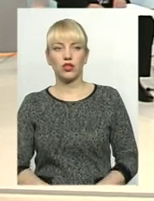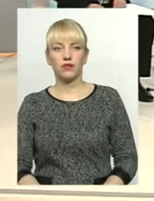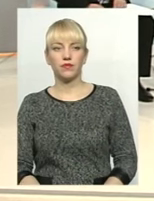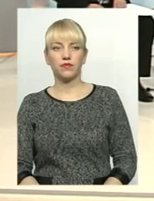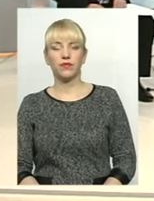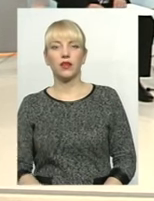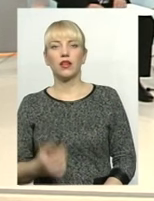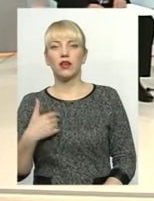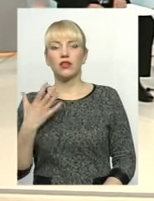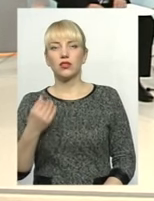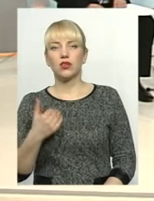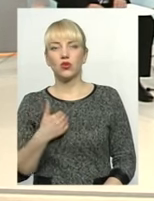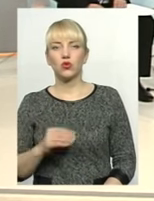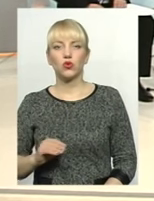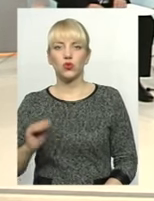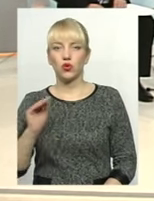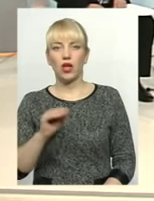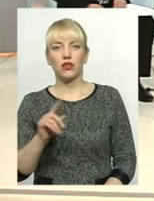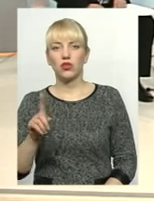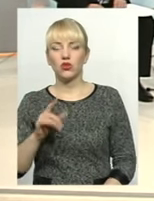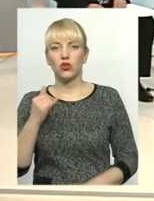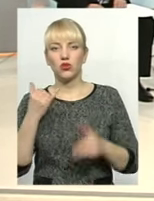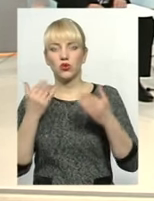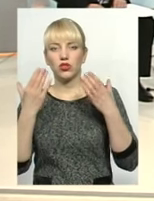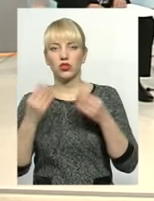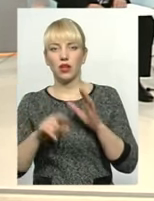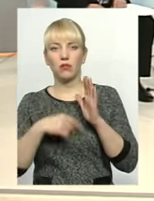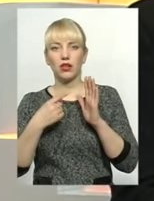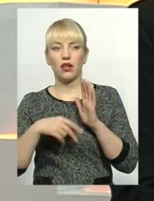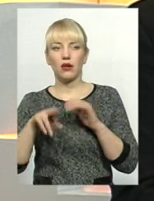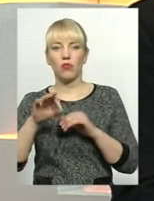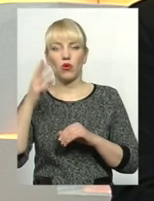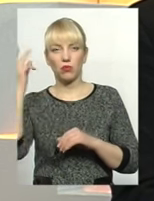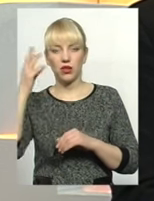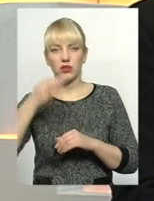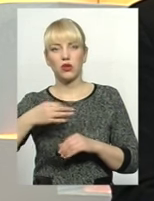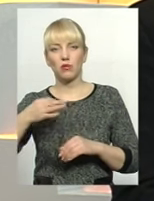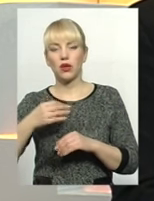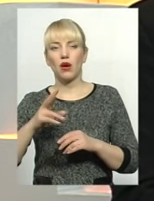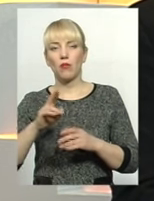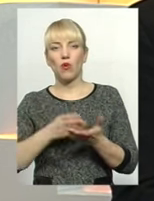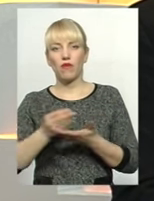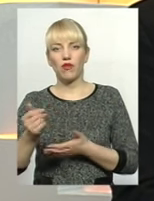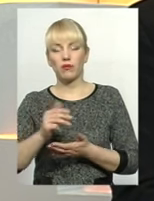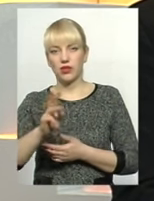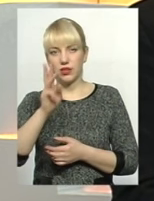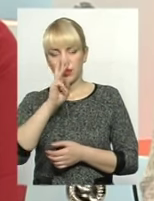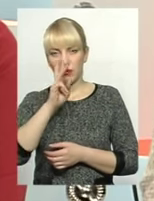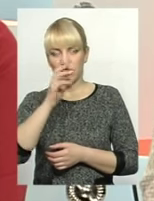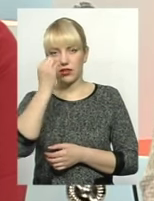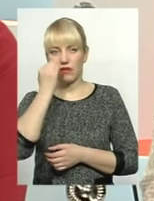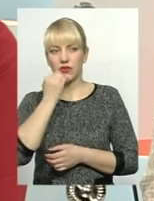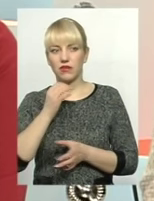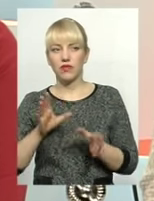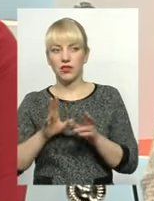Я хочу додати, що на сьогоднішній день питання по Хмельницькій області по виплаті заробітної плати все ж таки завдяки